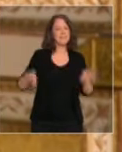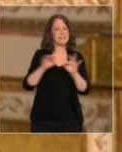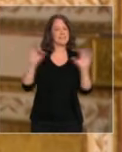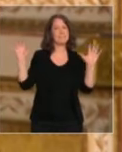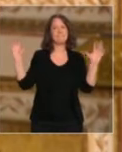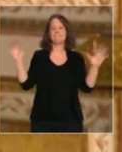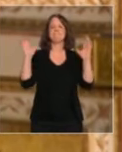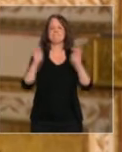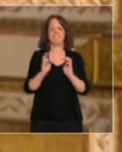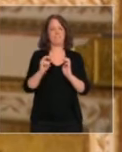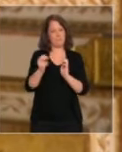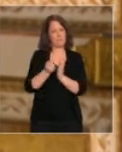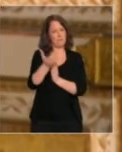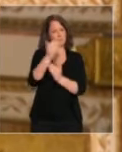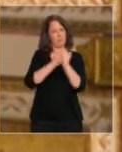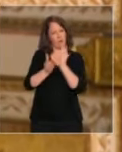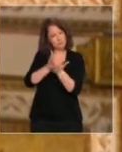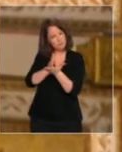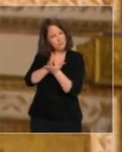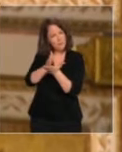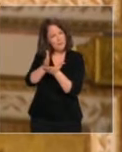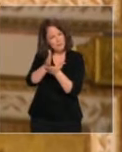ce chemin qui rend cela possible.